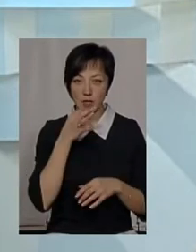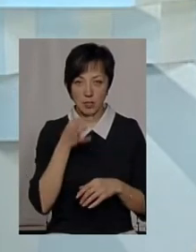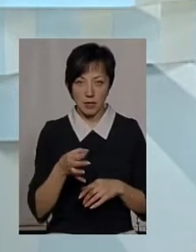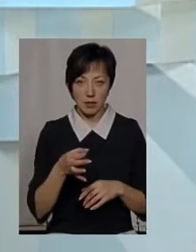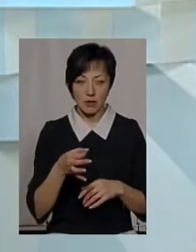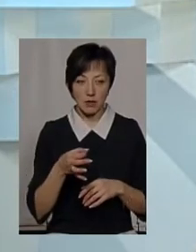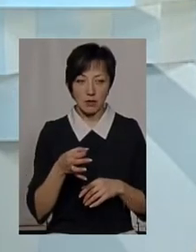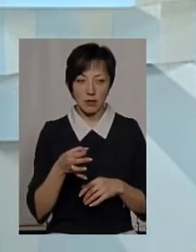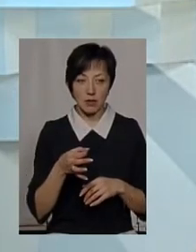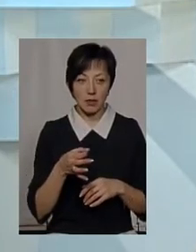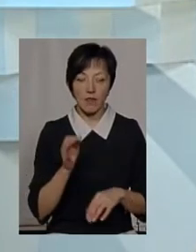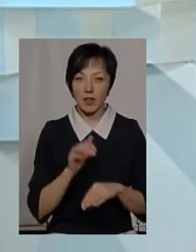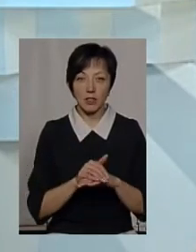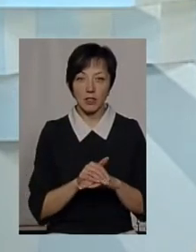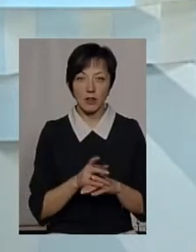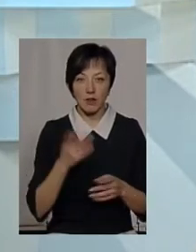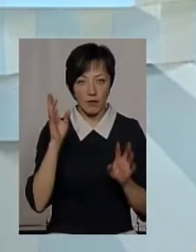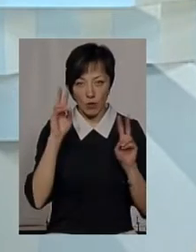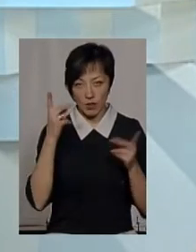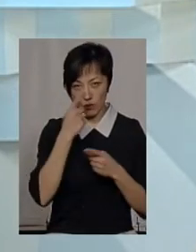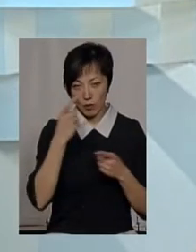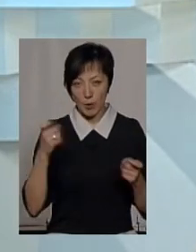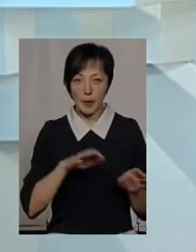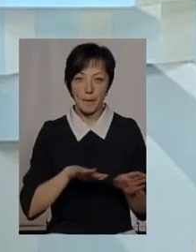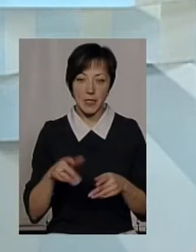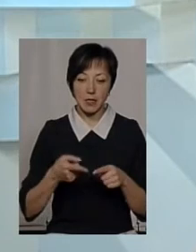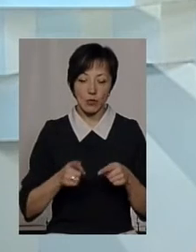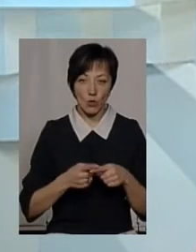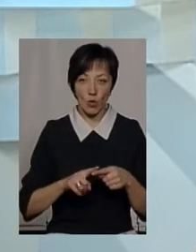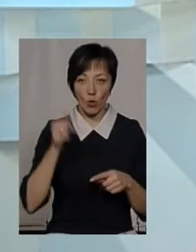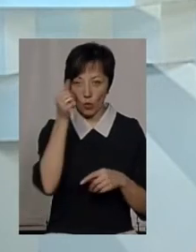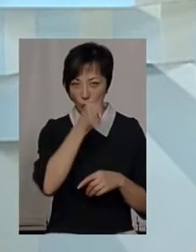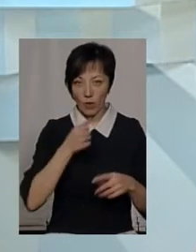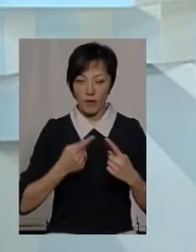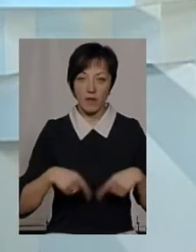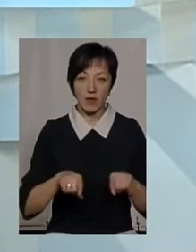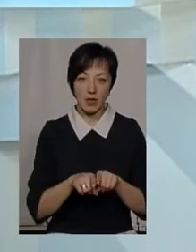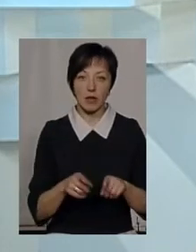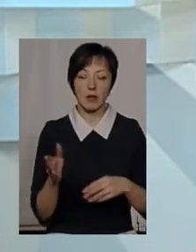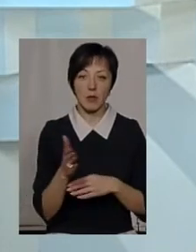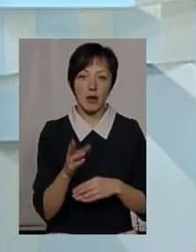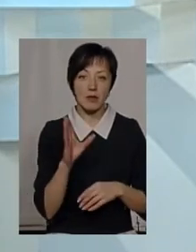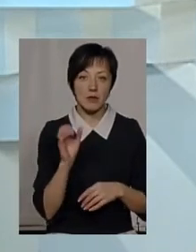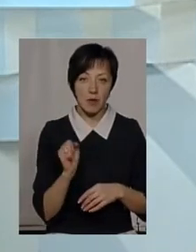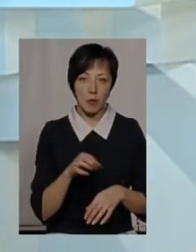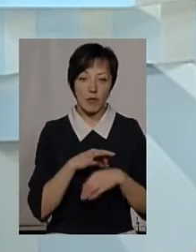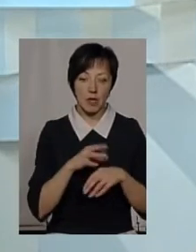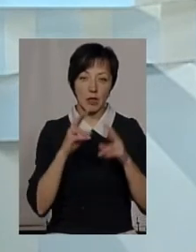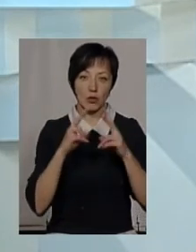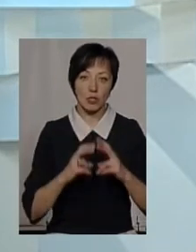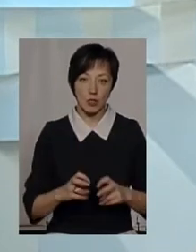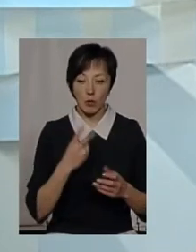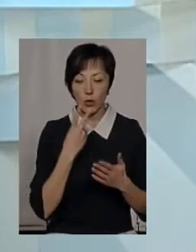сказати, так як фактично не володію інформацією. От після цього року відділ ектеології та регулювання рибальства проведе